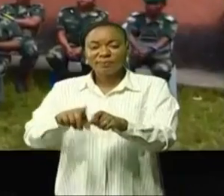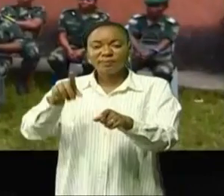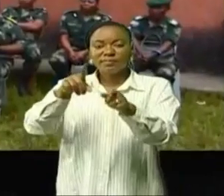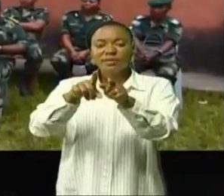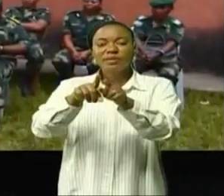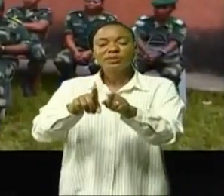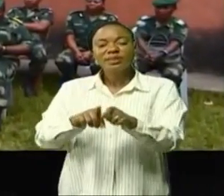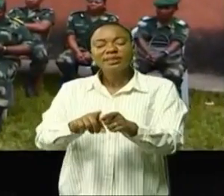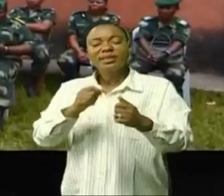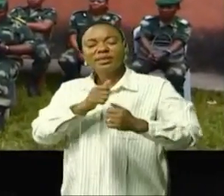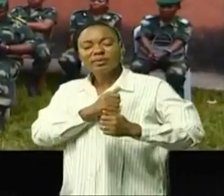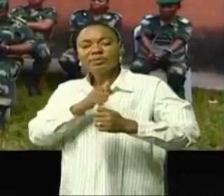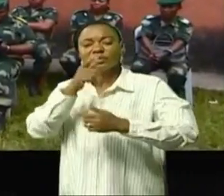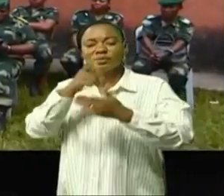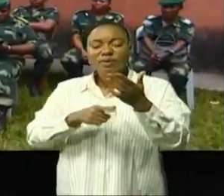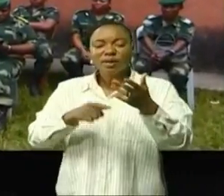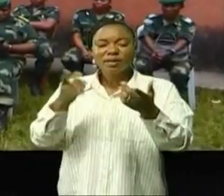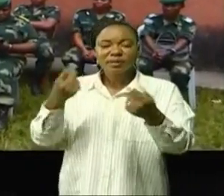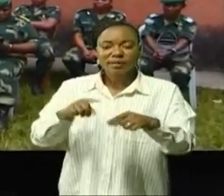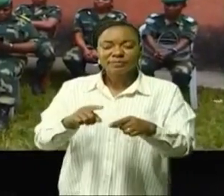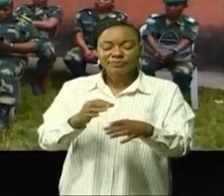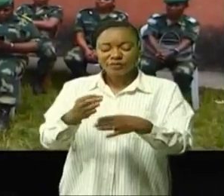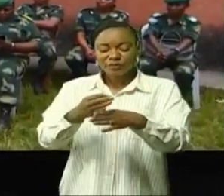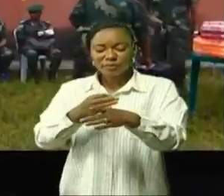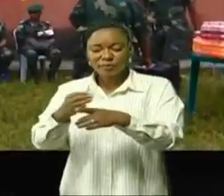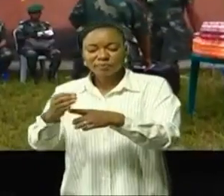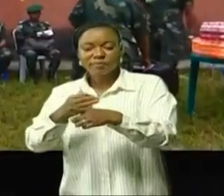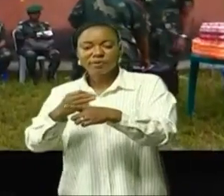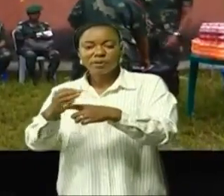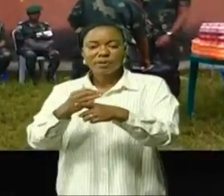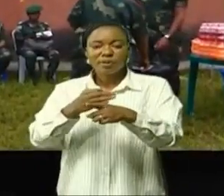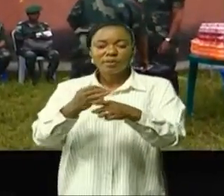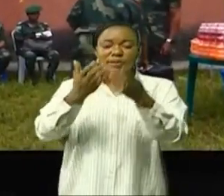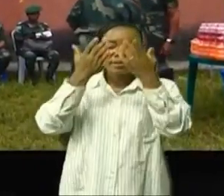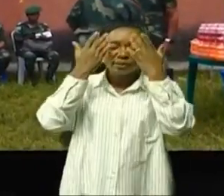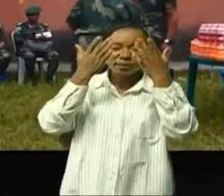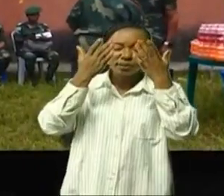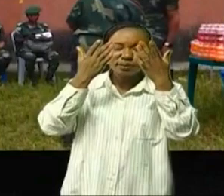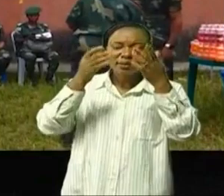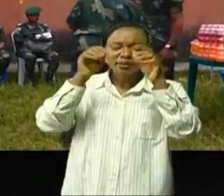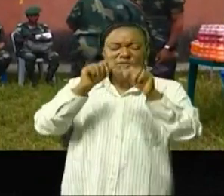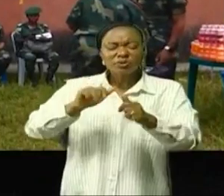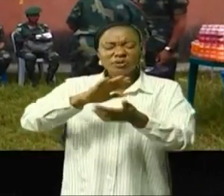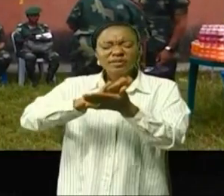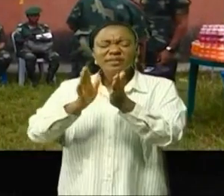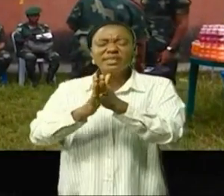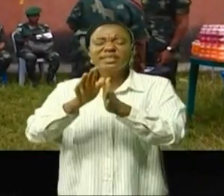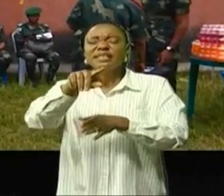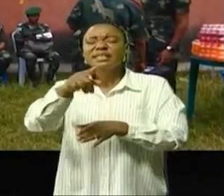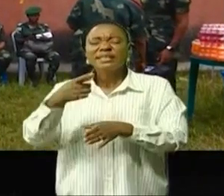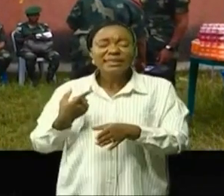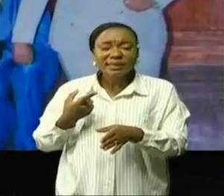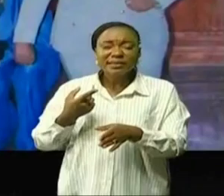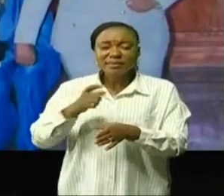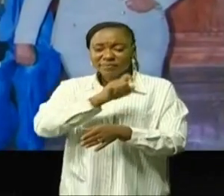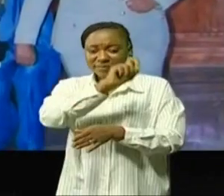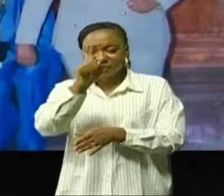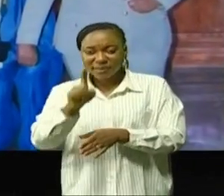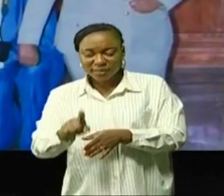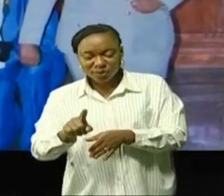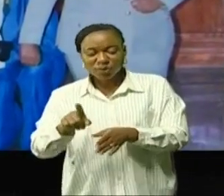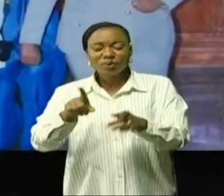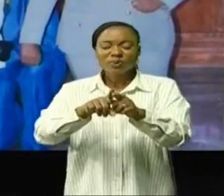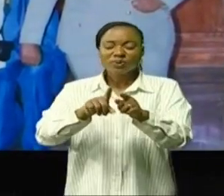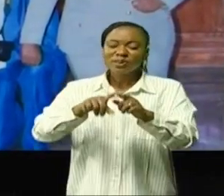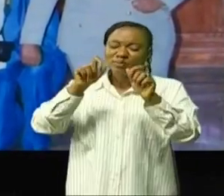qu'offre l'armée après avoir suivi certaines formations et études où l'on peut devenir soldat des troupes sous-officiers